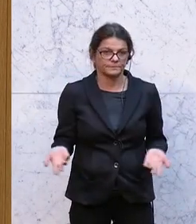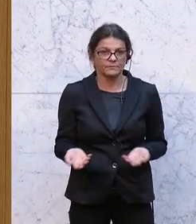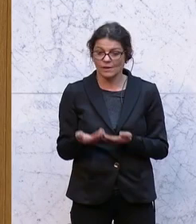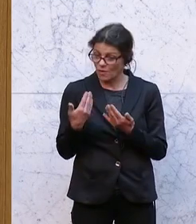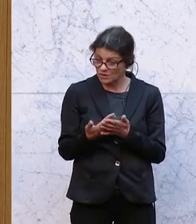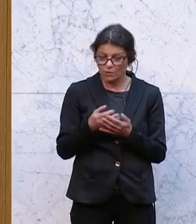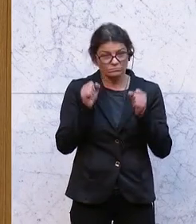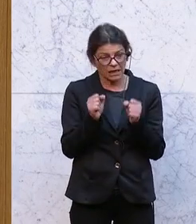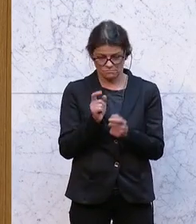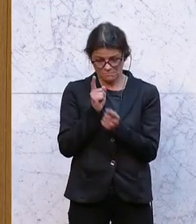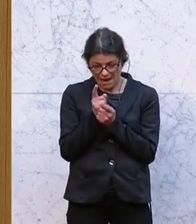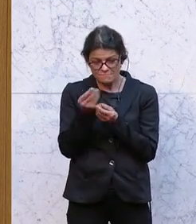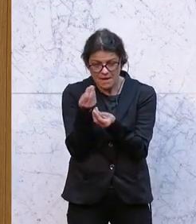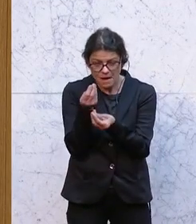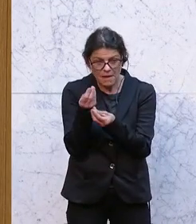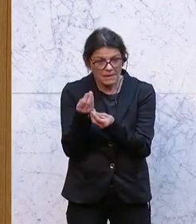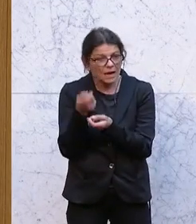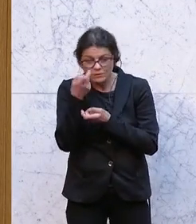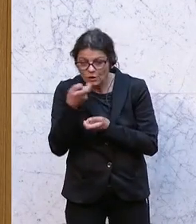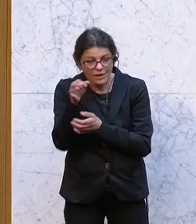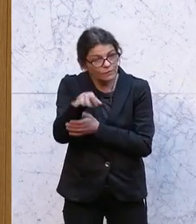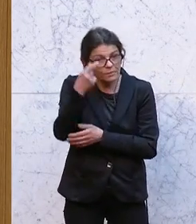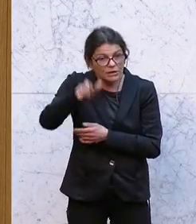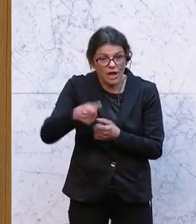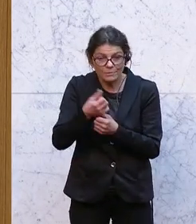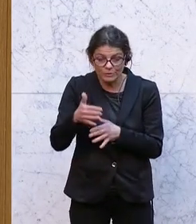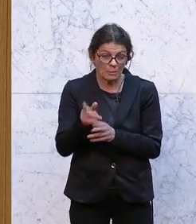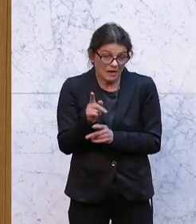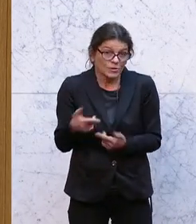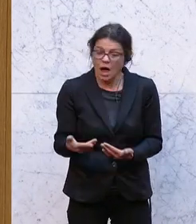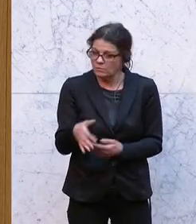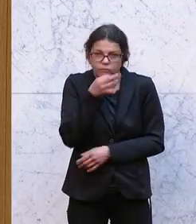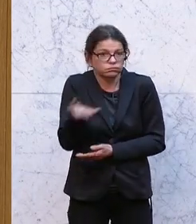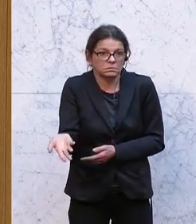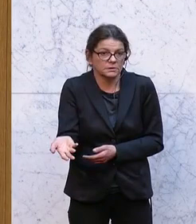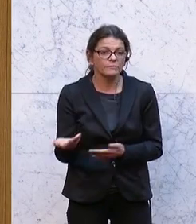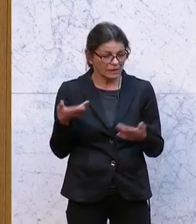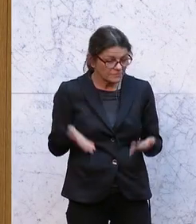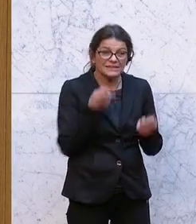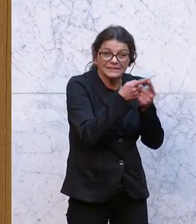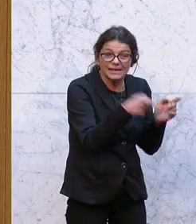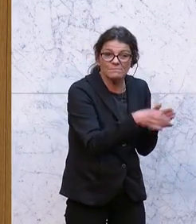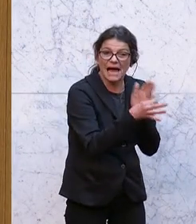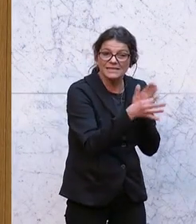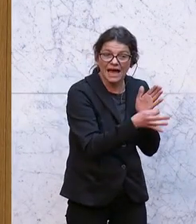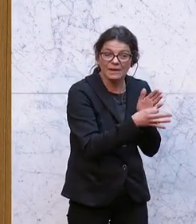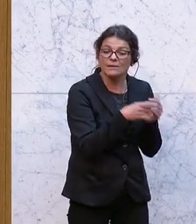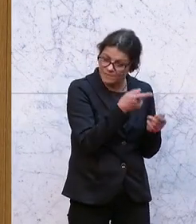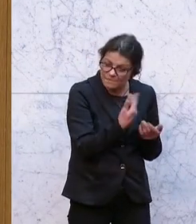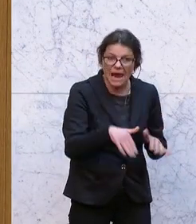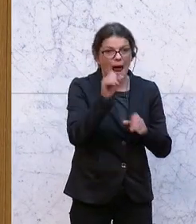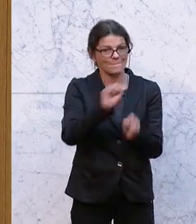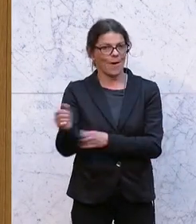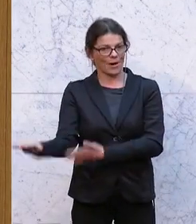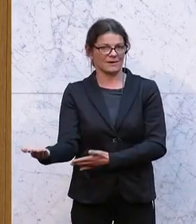intensiv um Menschen, die arbeitslos sind, kümmern können, wie sie sollten. Und das ist das Ziel dieser Maßnahme, dass das verstärkt